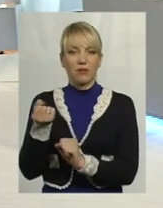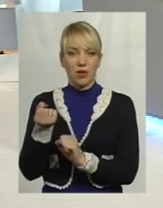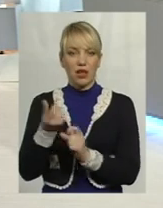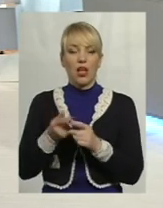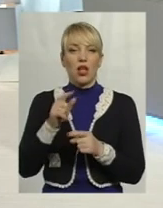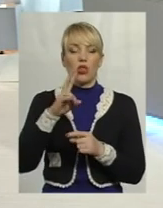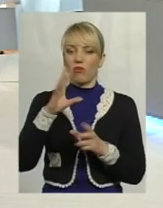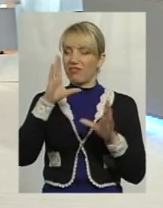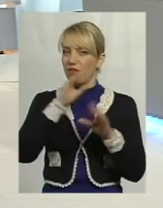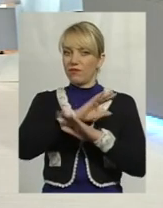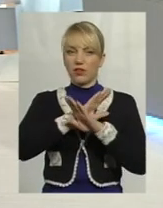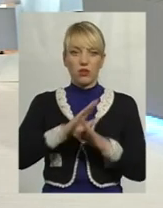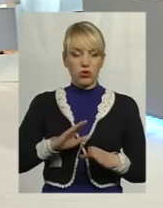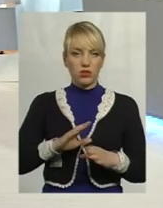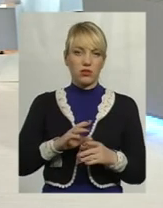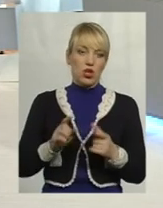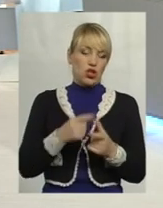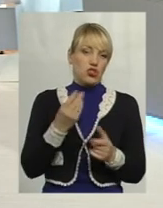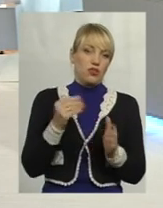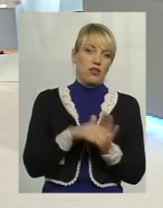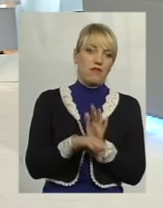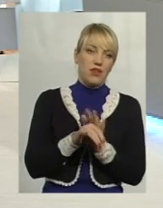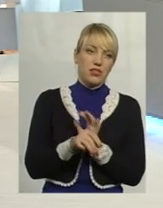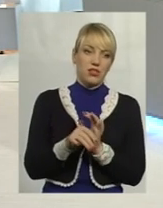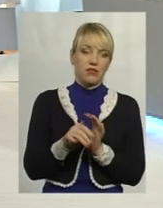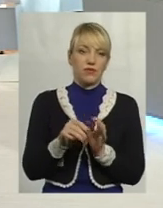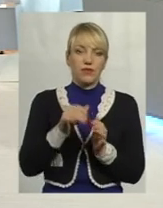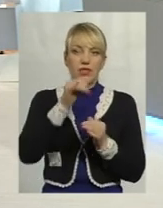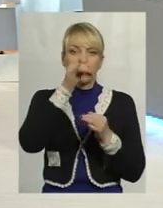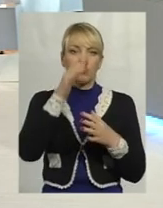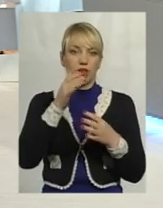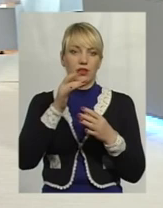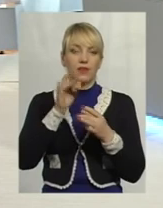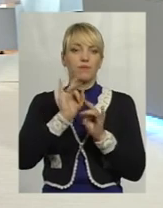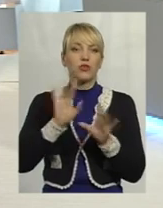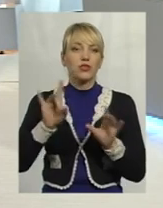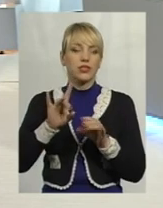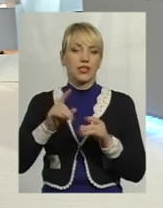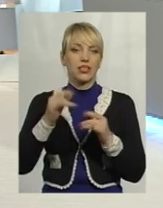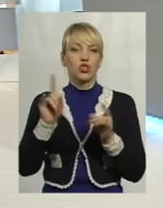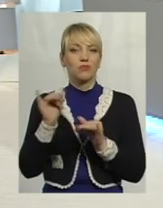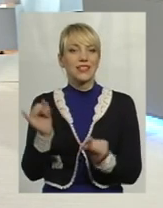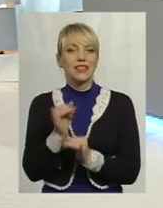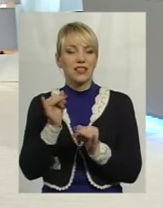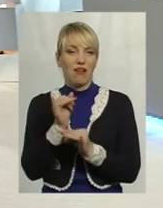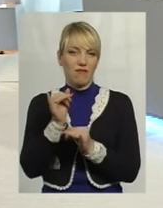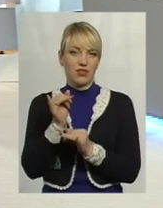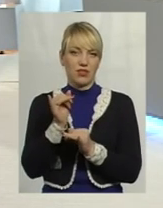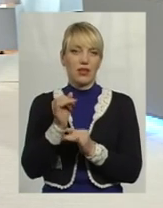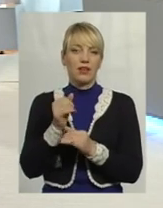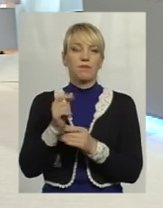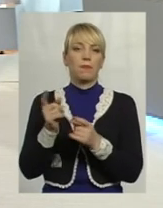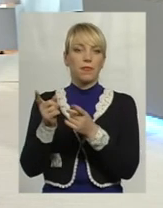Не зумів чи то інвестор зацікавити своїх потенційних покупців,